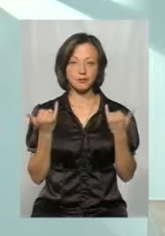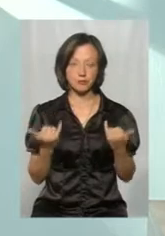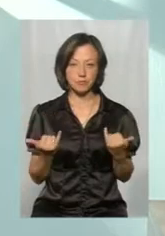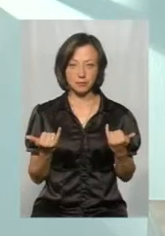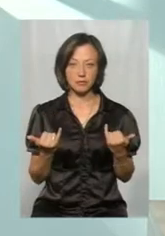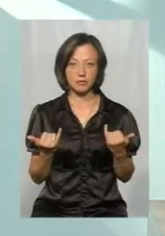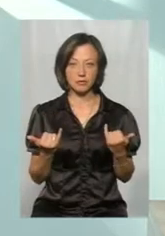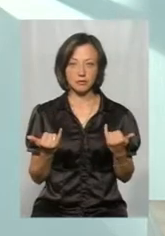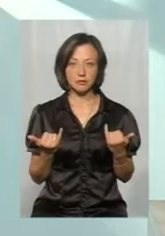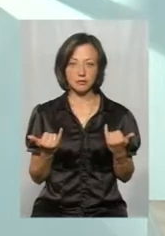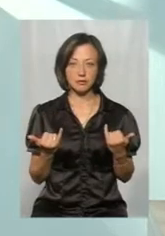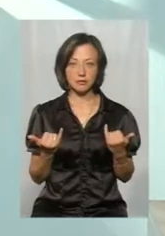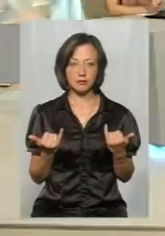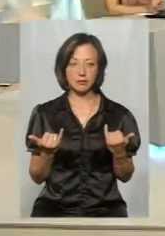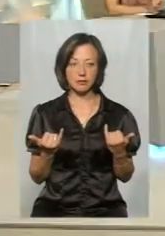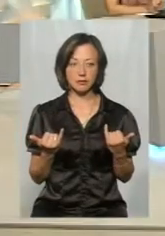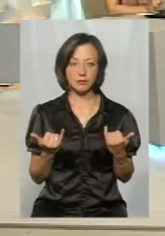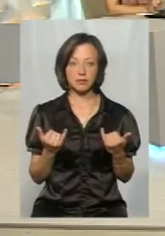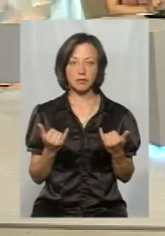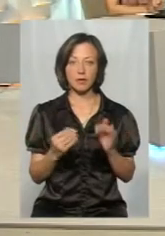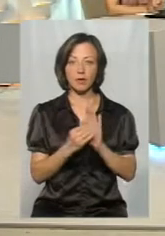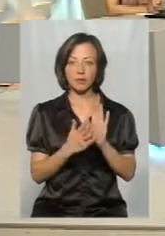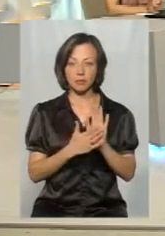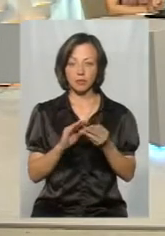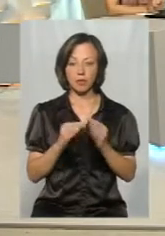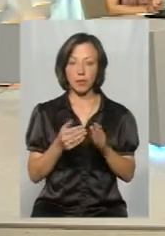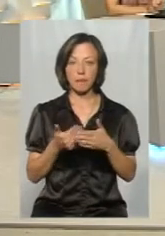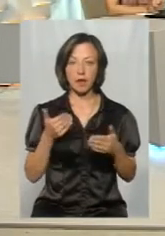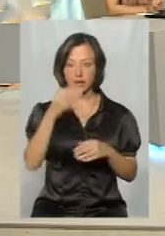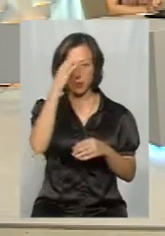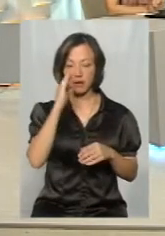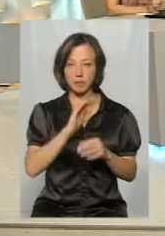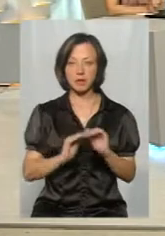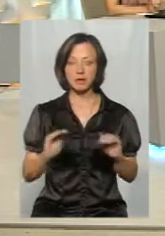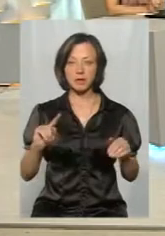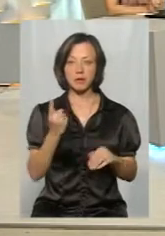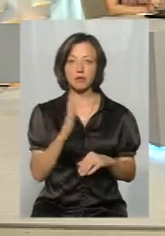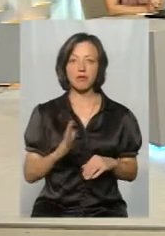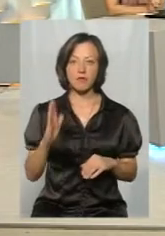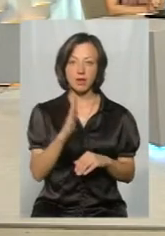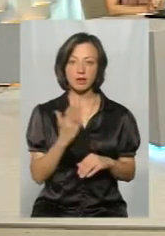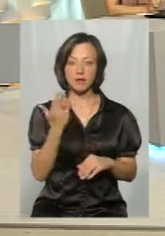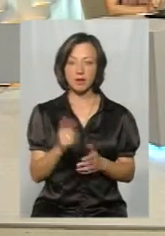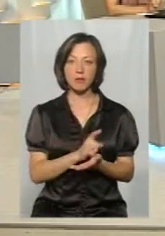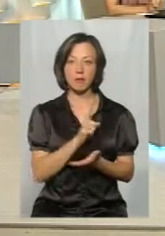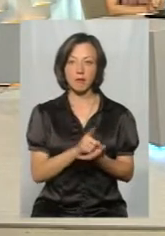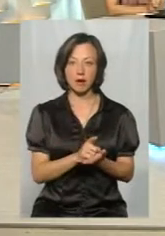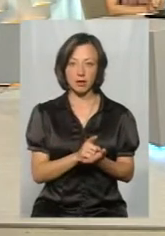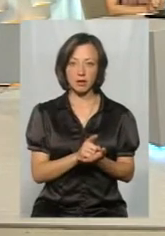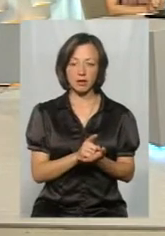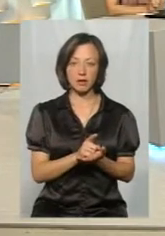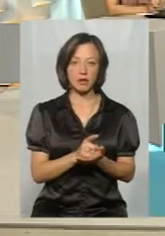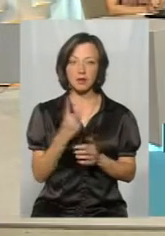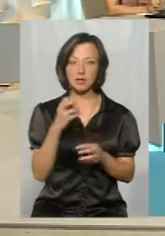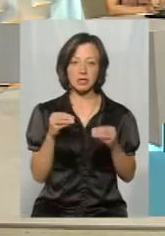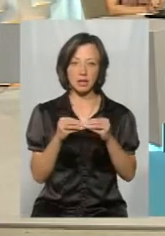поставили проблему перед батьками і перед дітьми, що з 1 вересня ви маєте, ну, будемо не